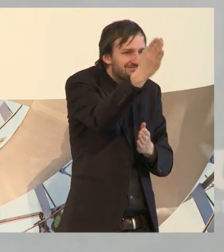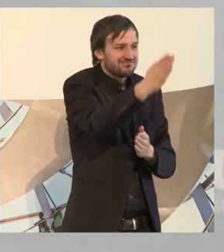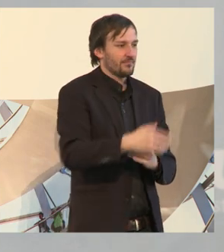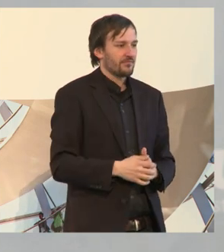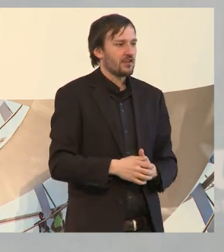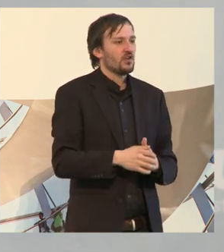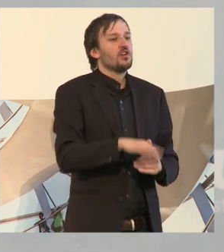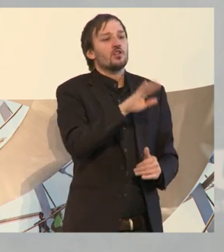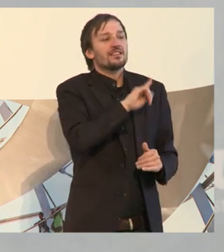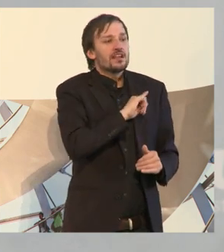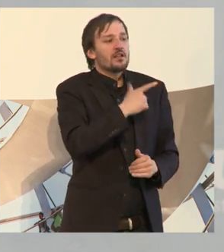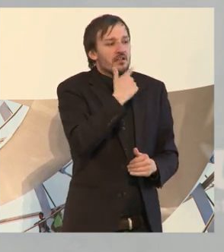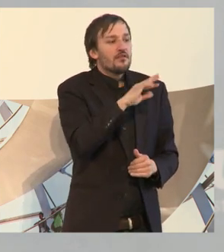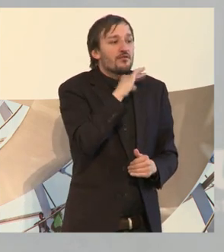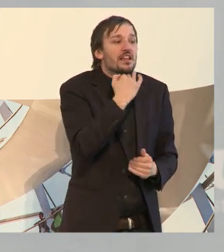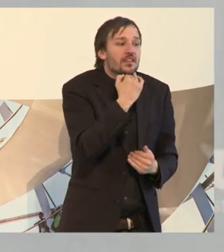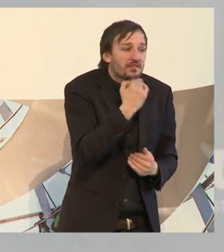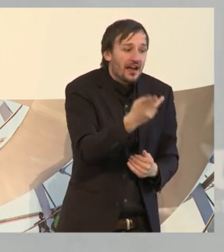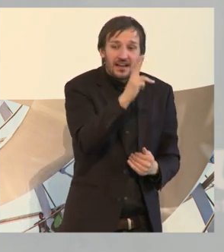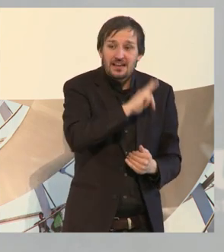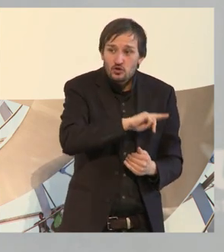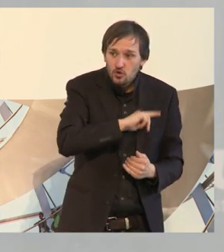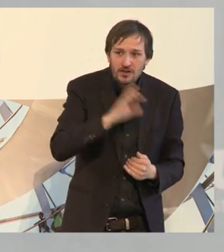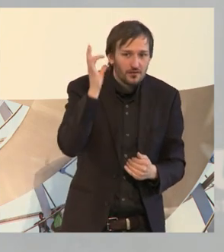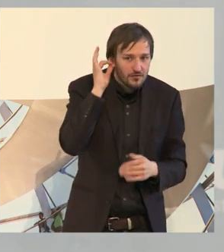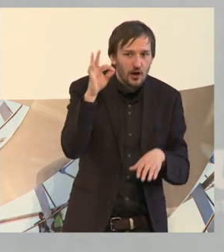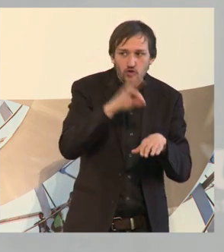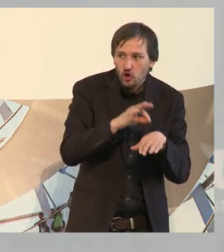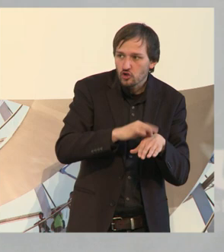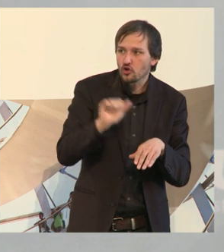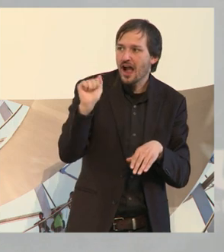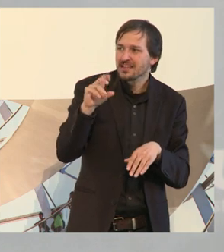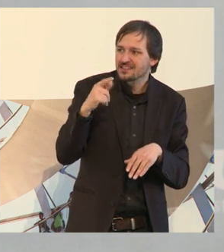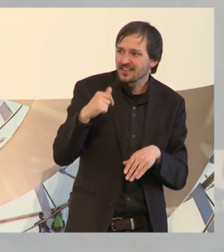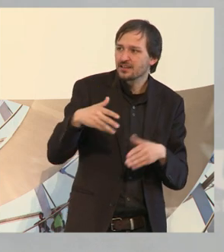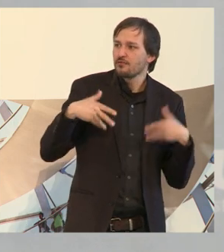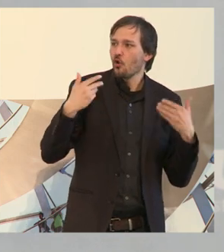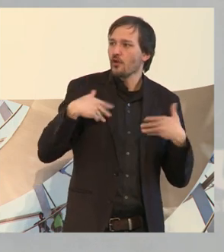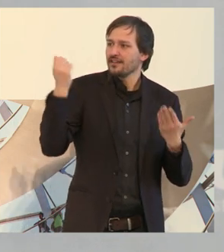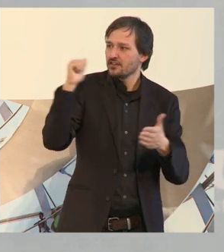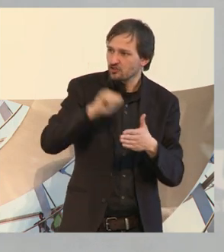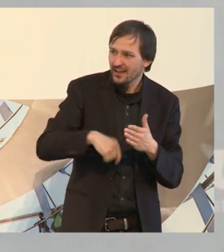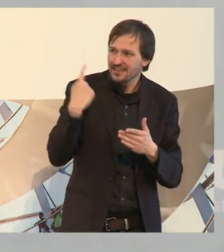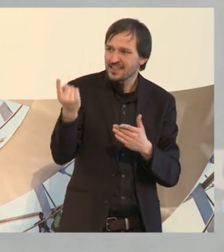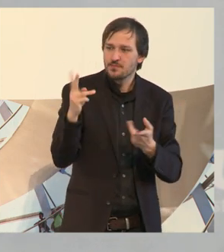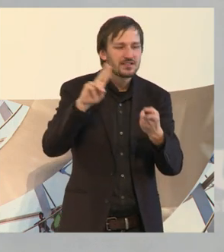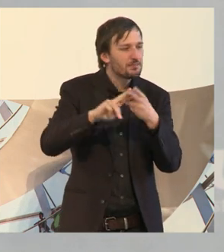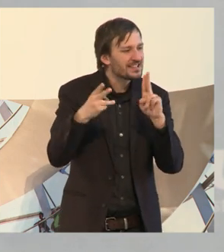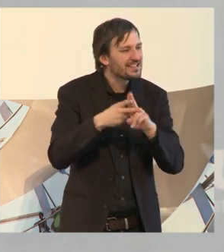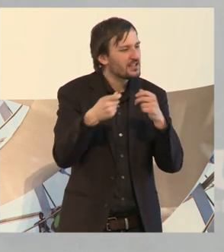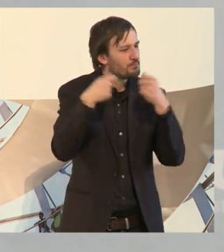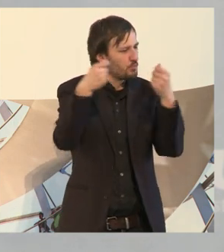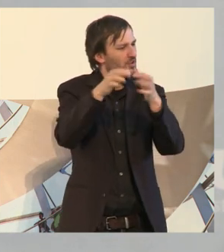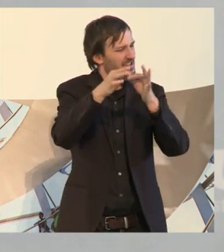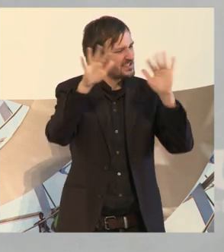und danken für die Geduld, weil es jetzt doch etwas länger gegangen ist, an Frau Dr. Astrid Freudenstein. Sie ist Mitglied im Ausschuss Arbeit und Soziales im Bundestag.